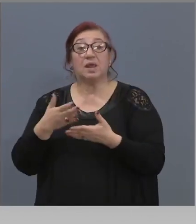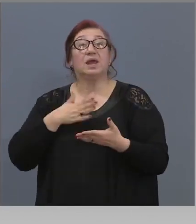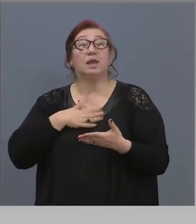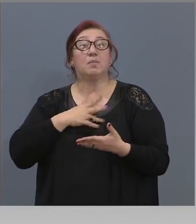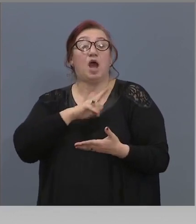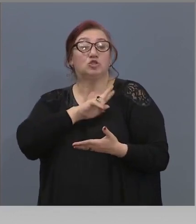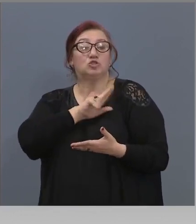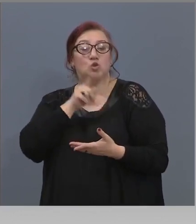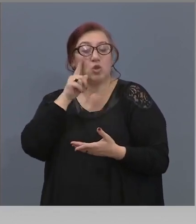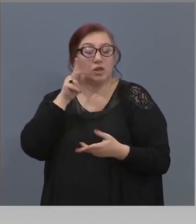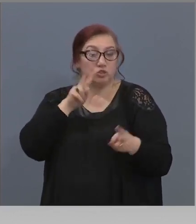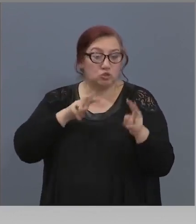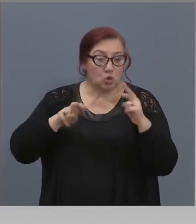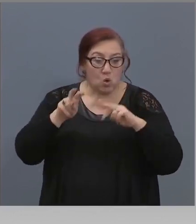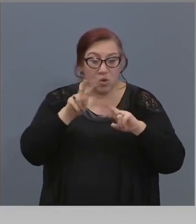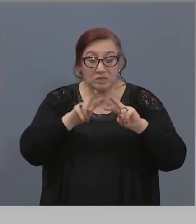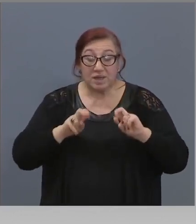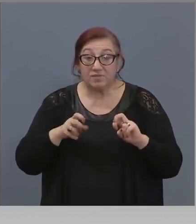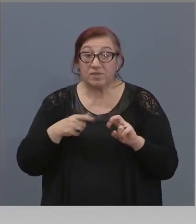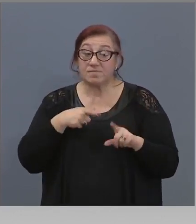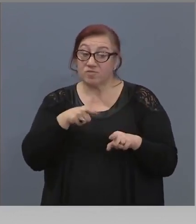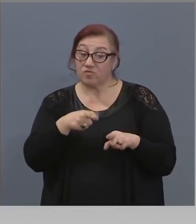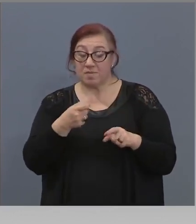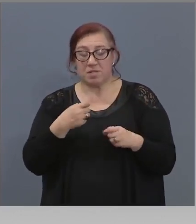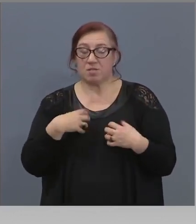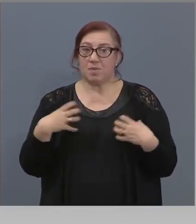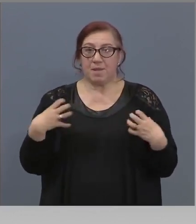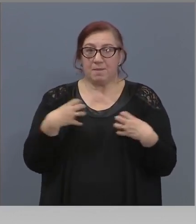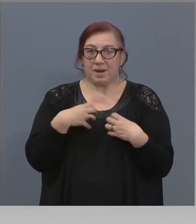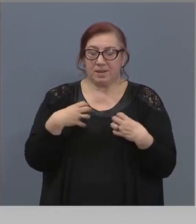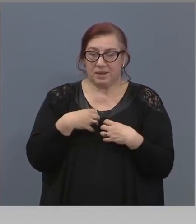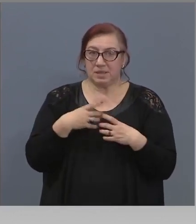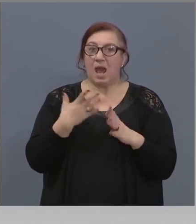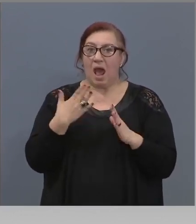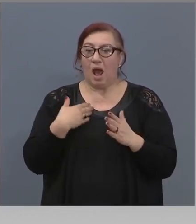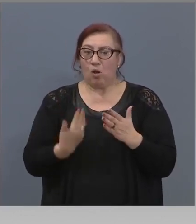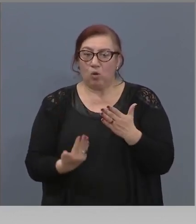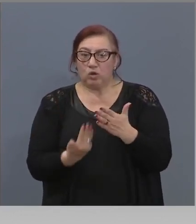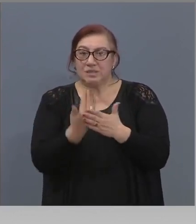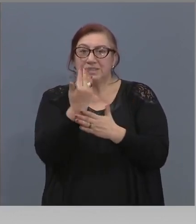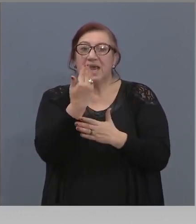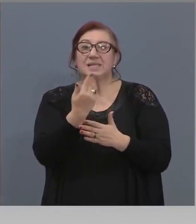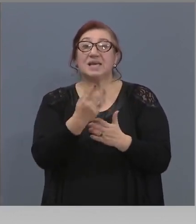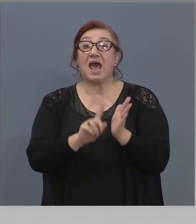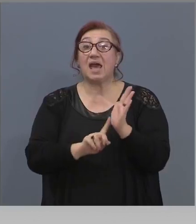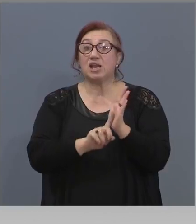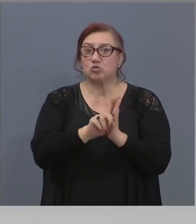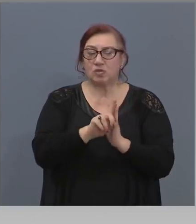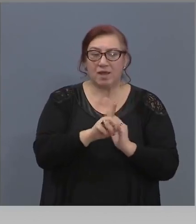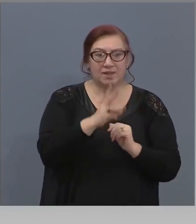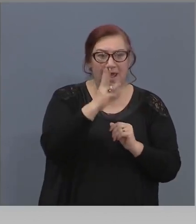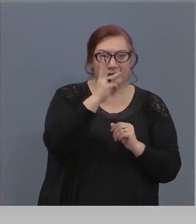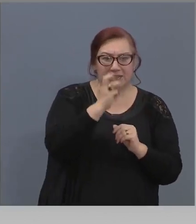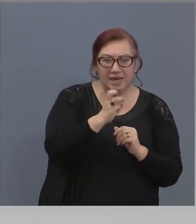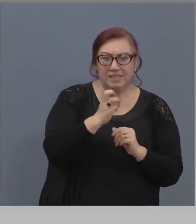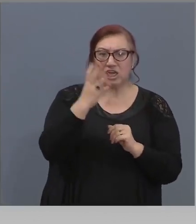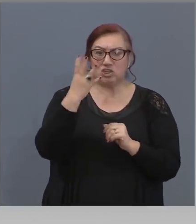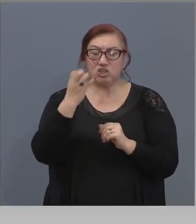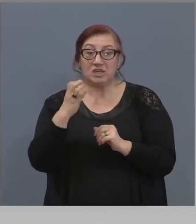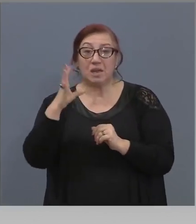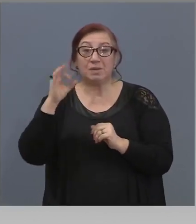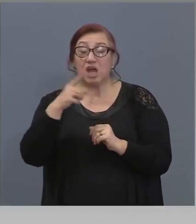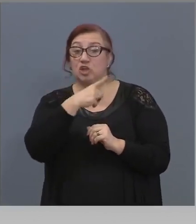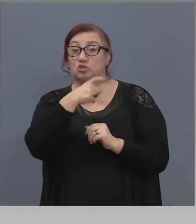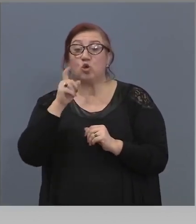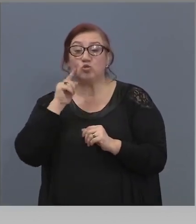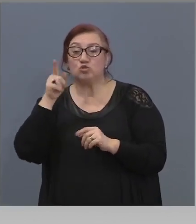И то ме притесни, защото ако бяха излязели, че 30, 40, 50, 100 души са се